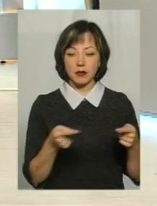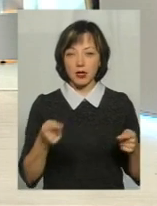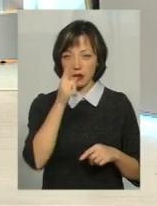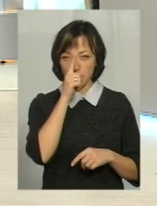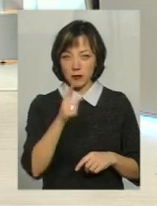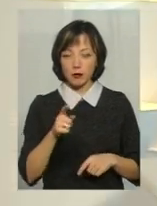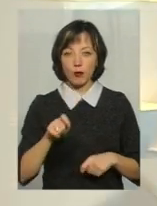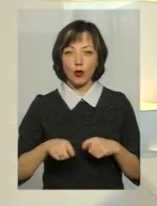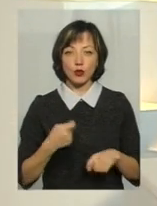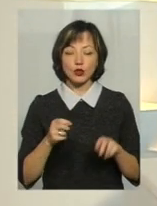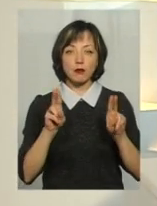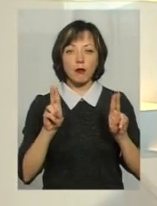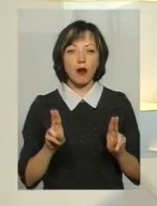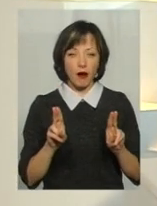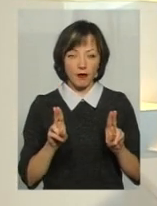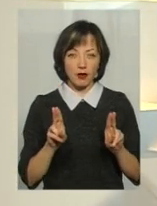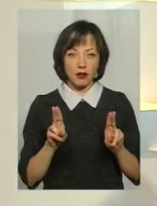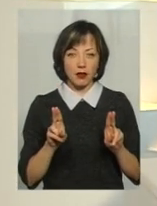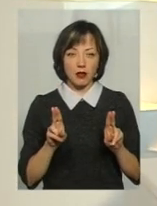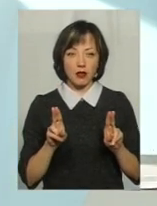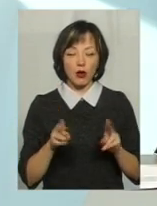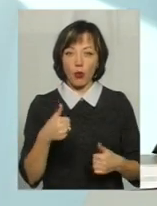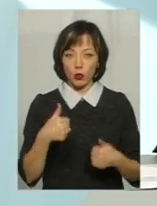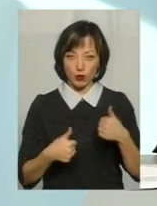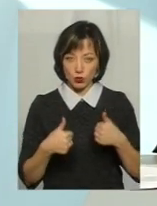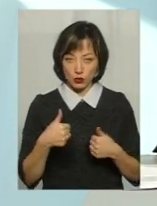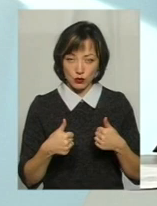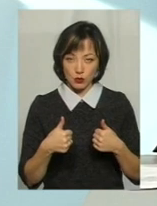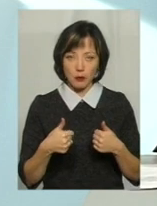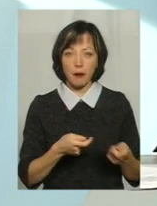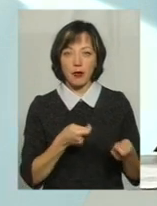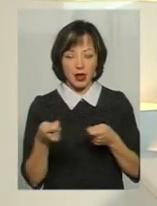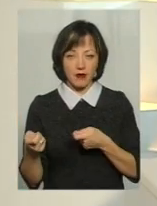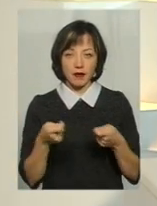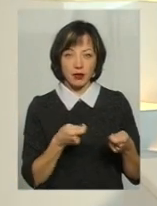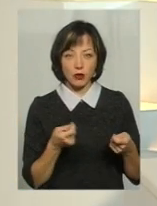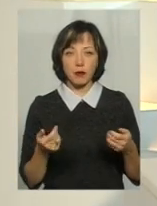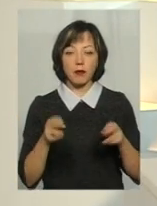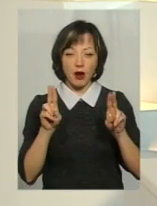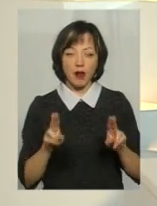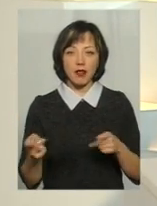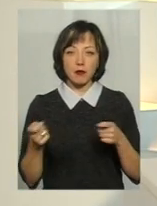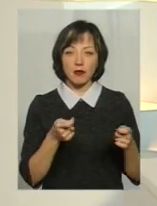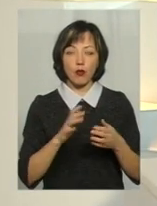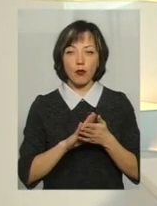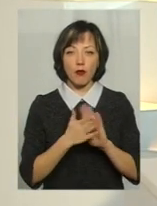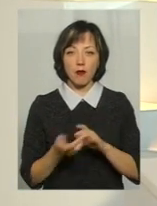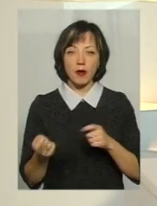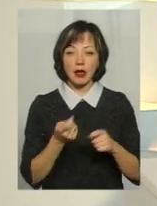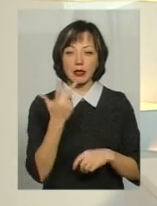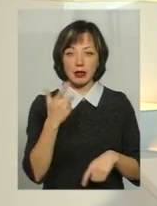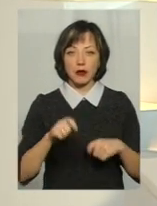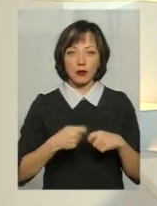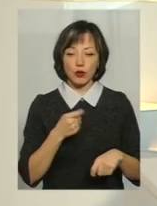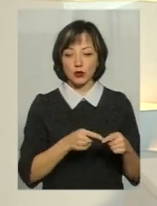порушить правила конкурсу, так мається на увазі, перевезень, там нову видеться. Правила перевезення, умови перевезення. порушення протягом